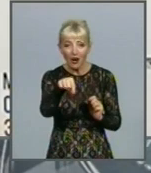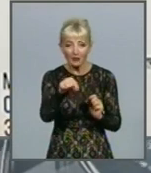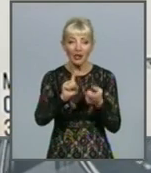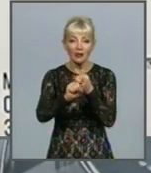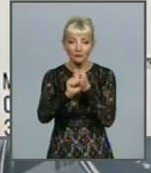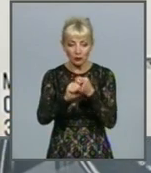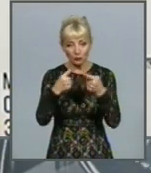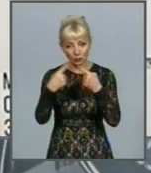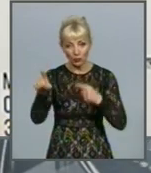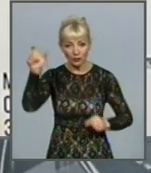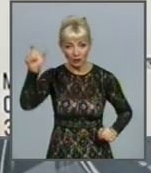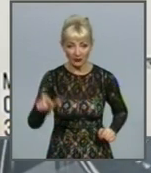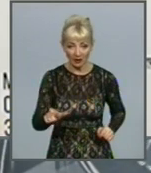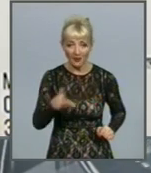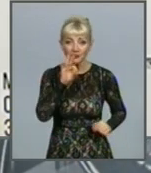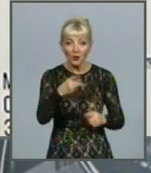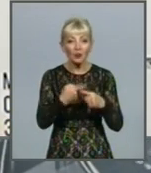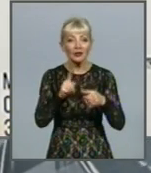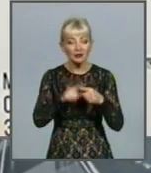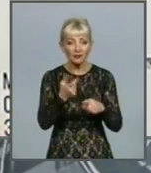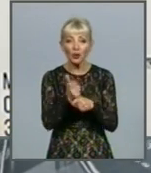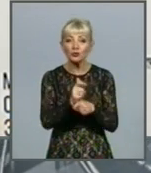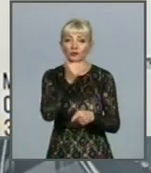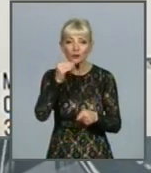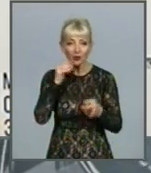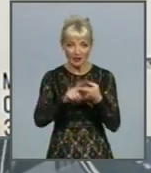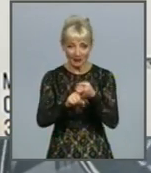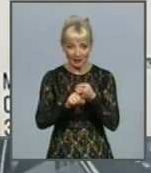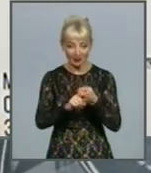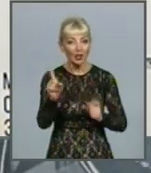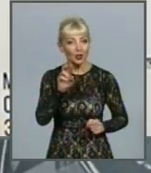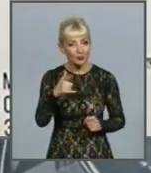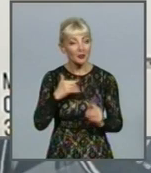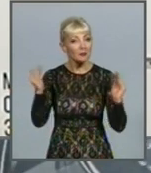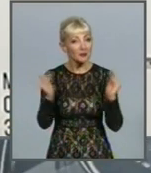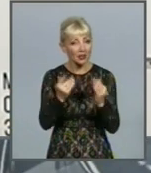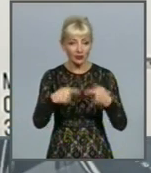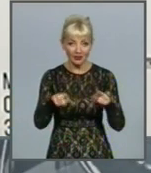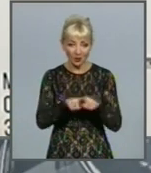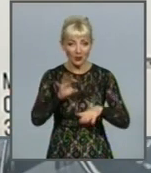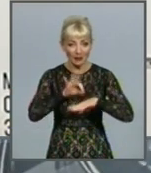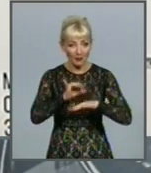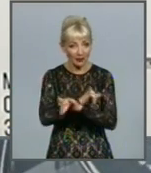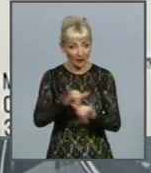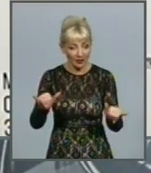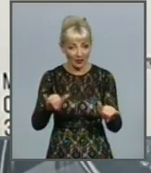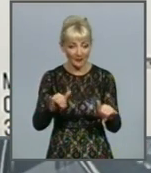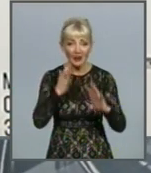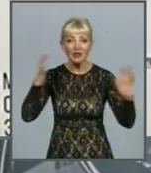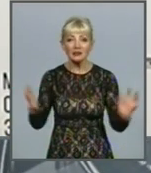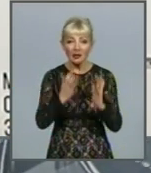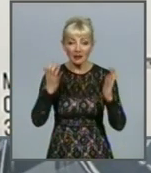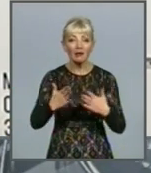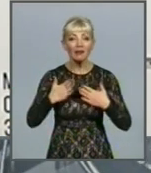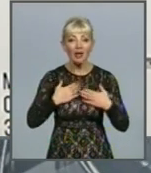вірусу від іншої людини. Від цього надзвичайно багато залежить, щоб ми, зменшивши таким чином захворюваність, зберегли